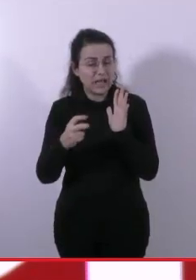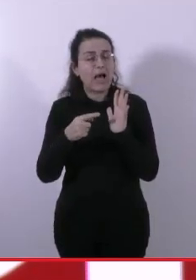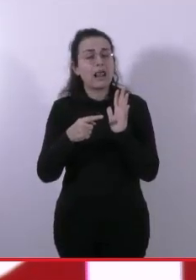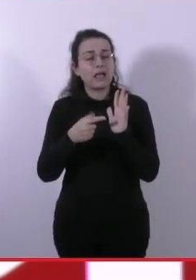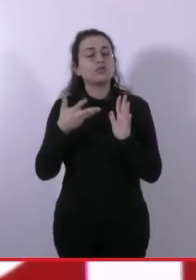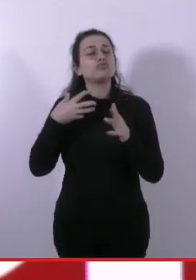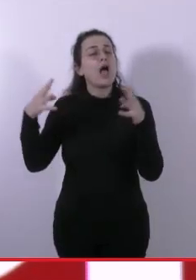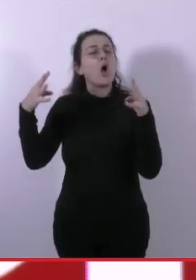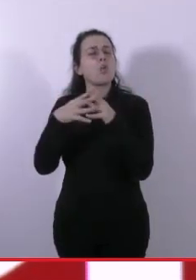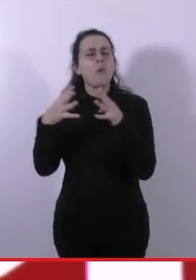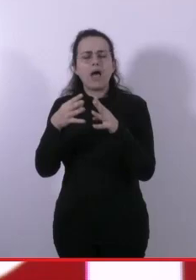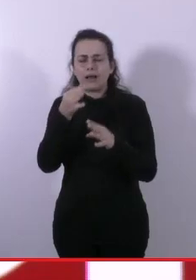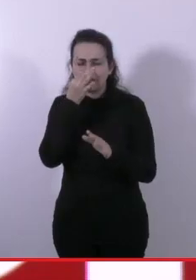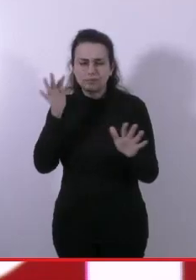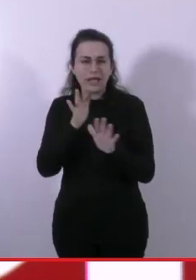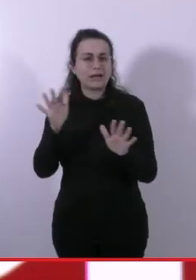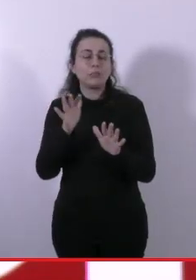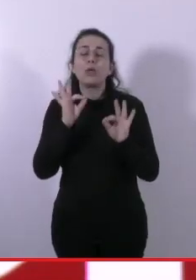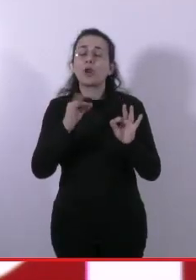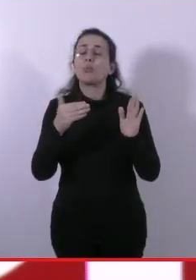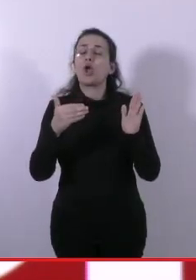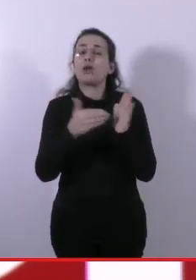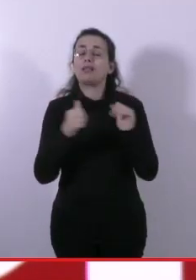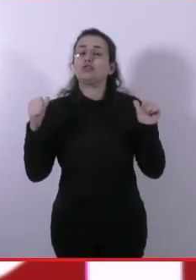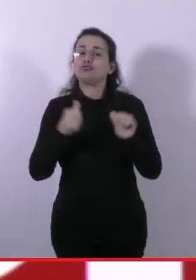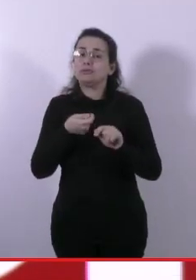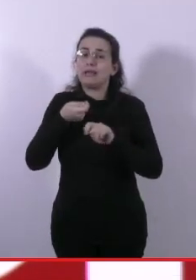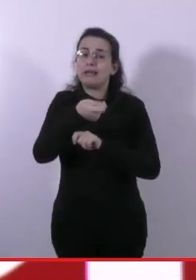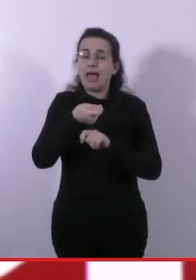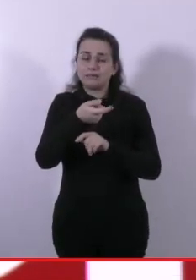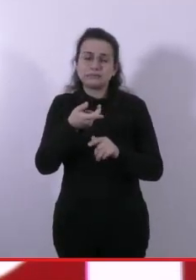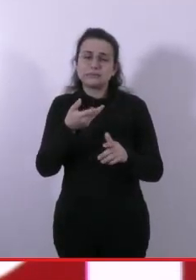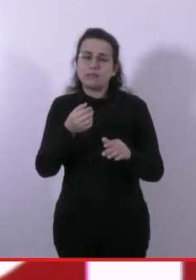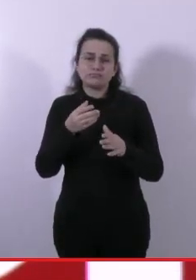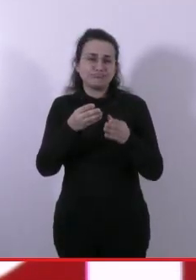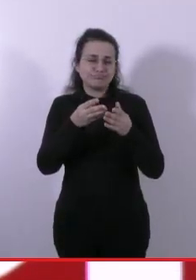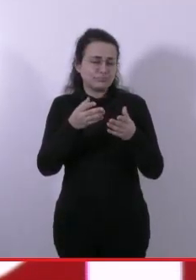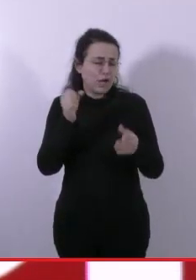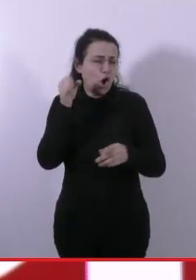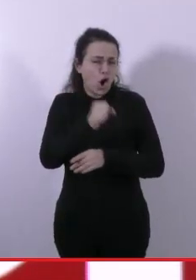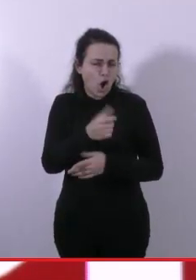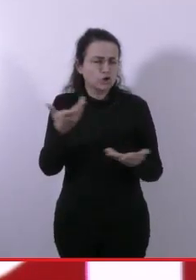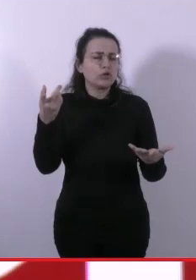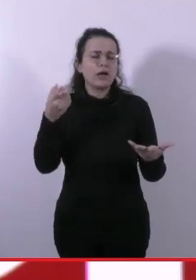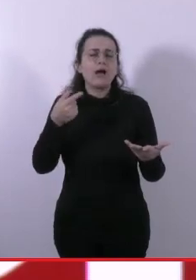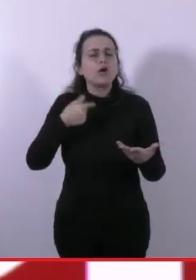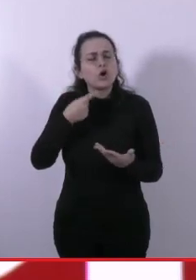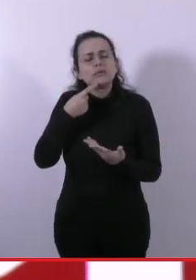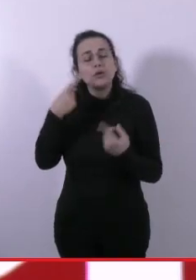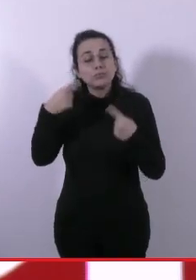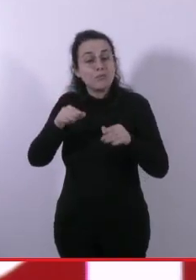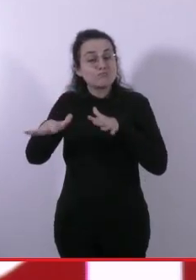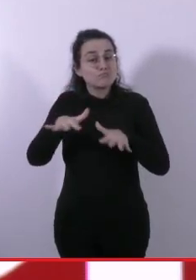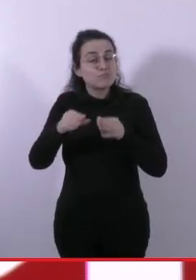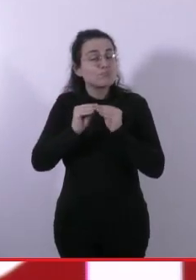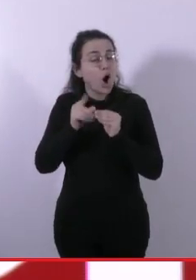la guerra cattiva che ha fatto al reddito di cittadinanza. Cattiva non è un aggettivo della politica o del sindato. Io uso però cattiva perché per colpire